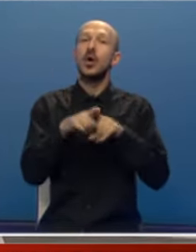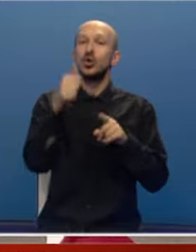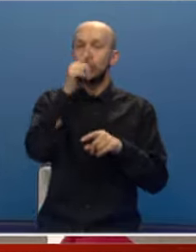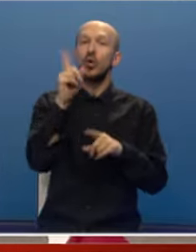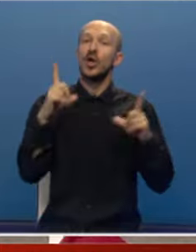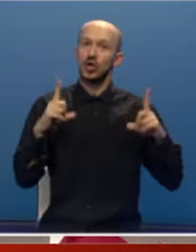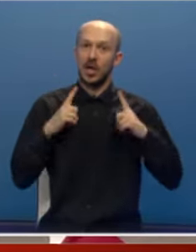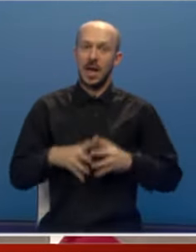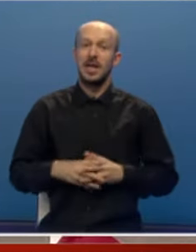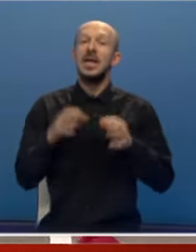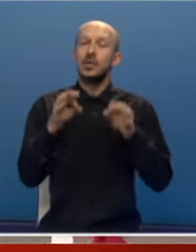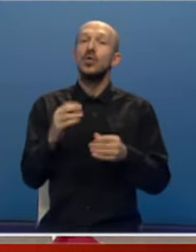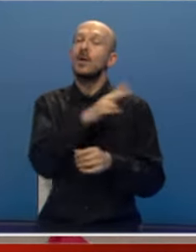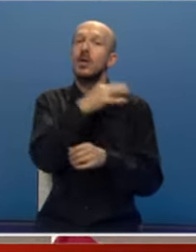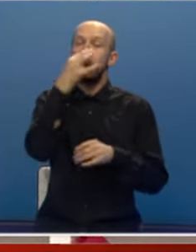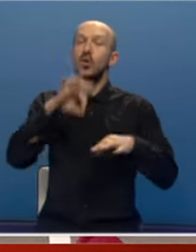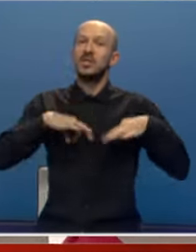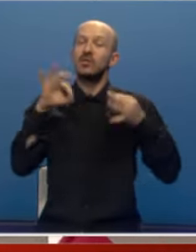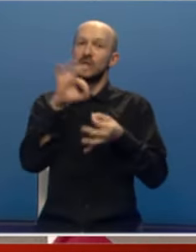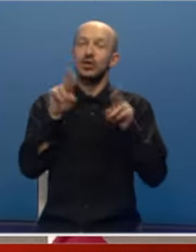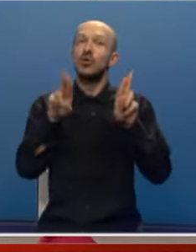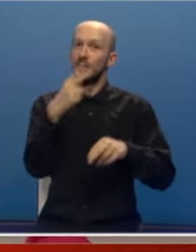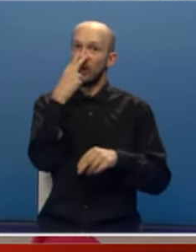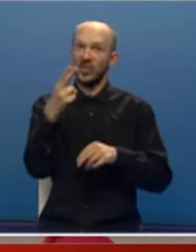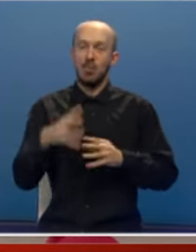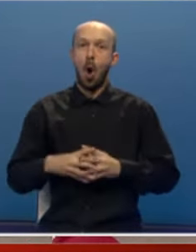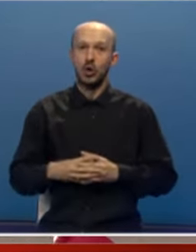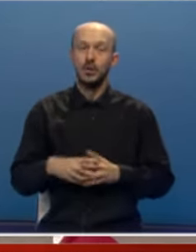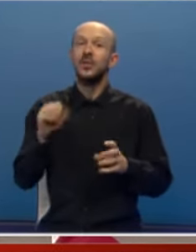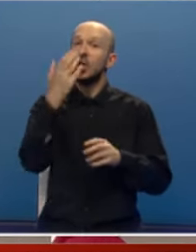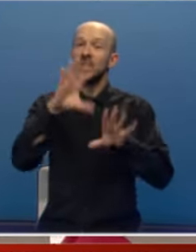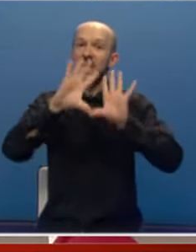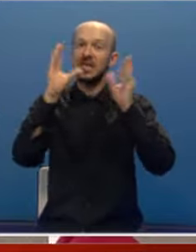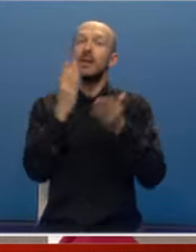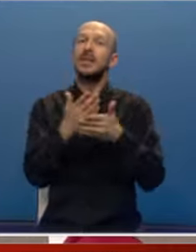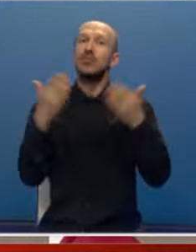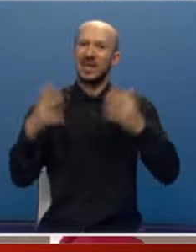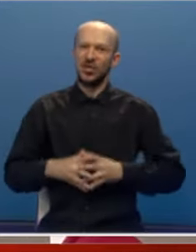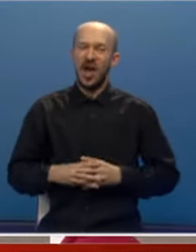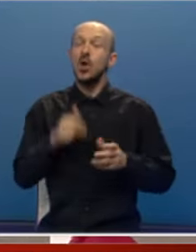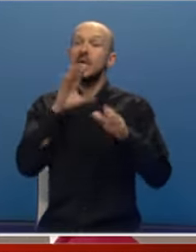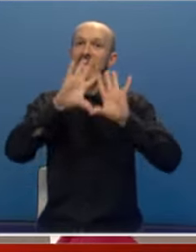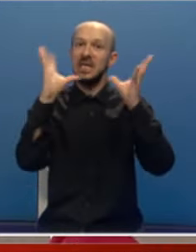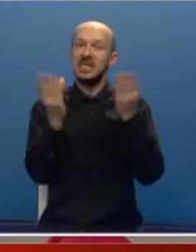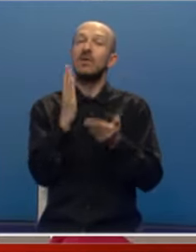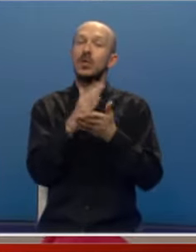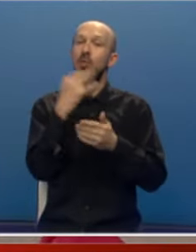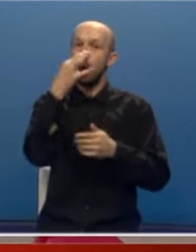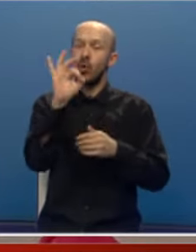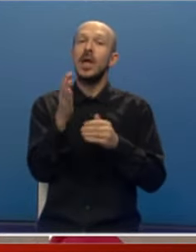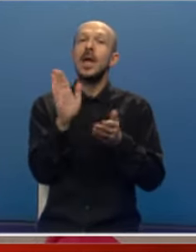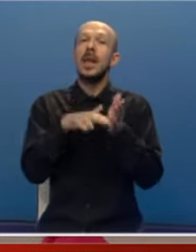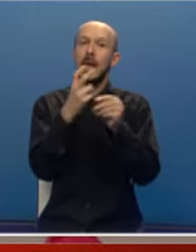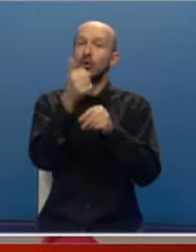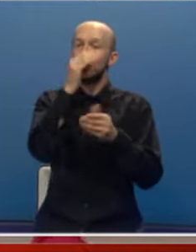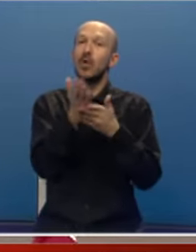čekali. Sigurni smo da ćemo imati bolju zdravstvenu zaštitu. Možemo da vidimo da će sve biti modernizovano i da će sve biti puno bolje nego što je